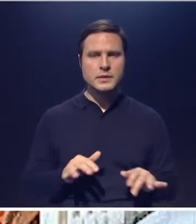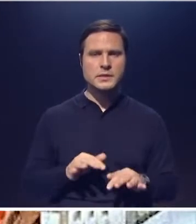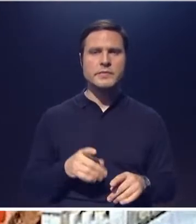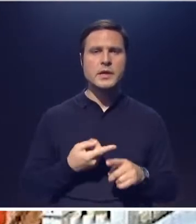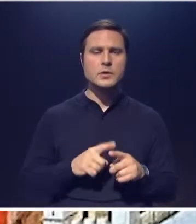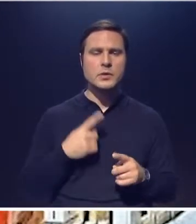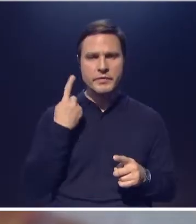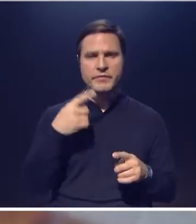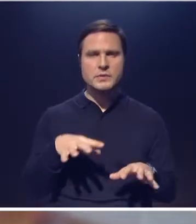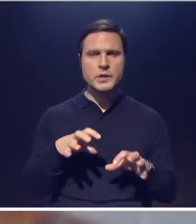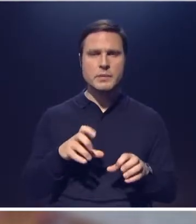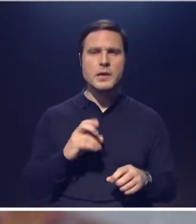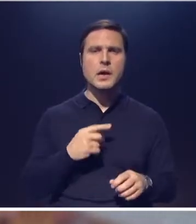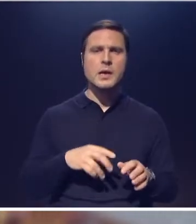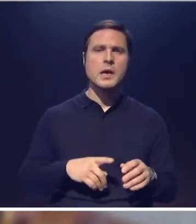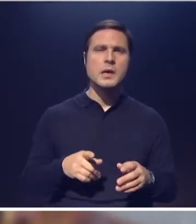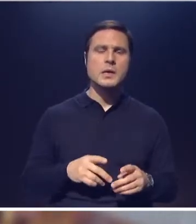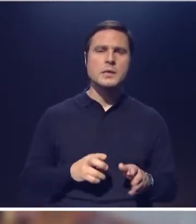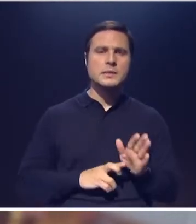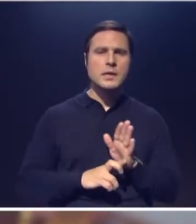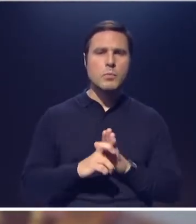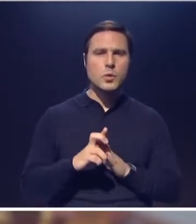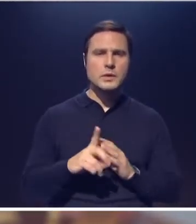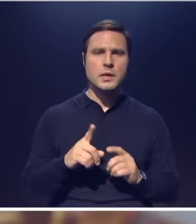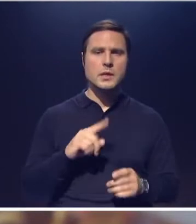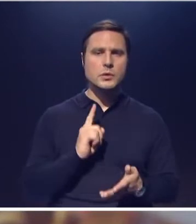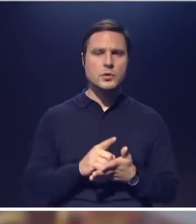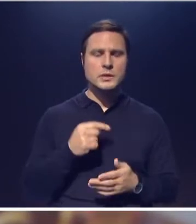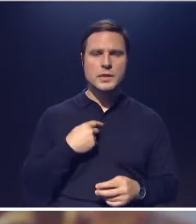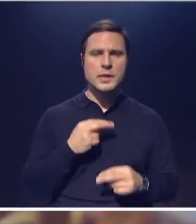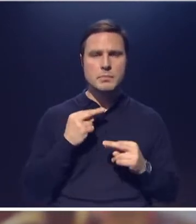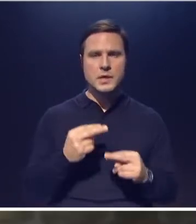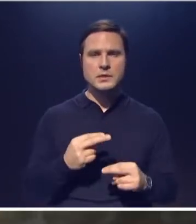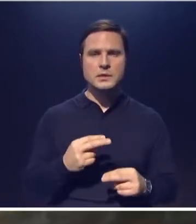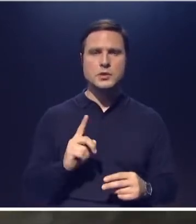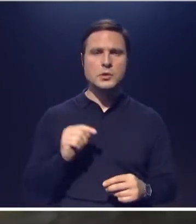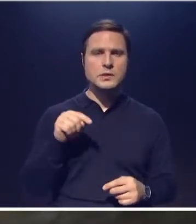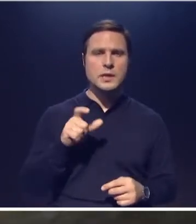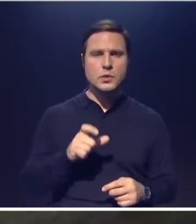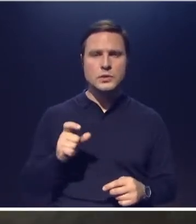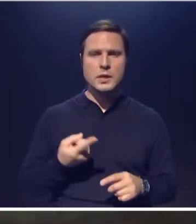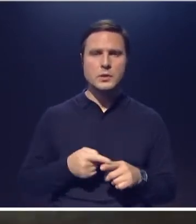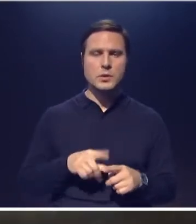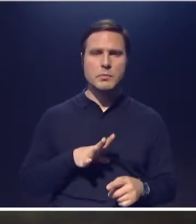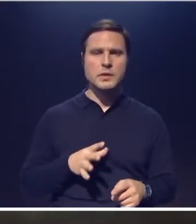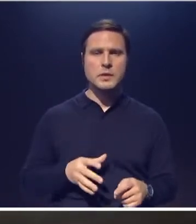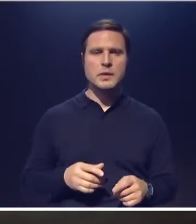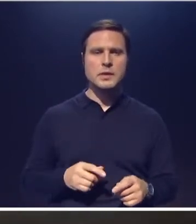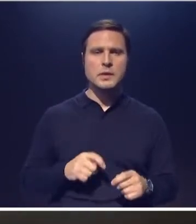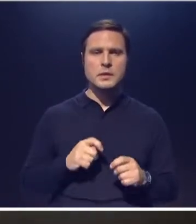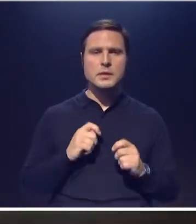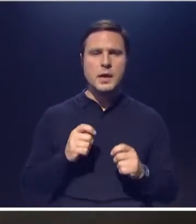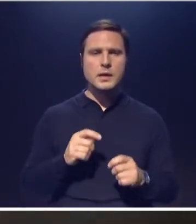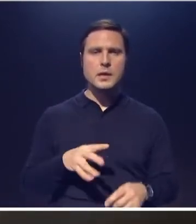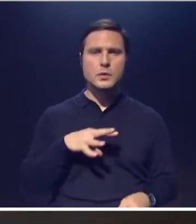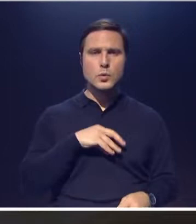всегда воспринималось как соборное. Должно отметить, что даже те люди, которым был дар Духа